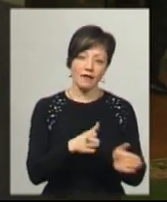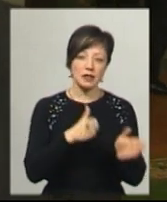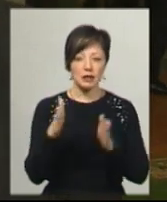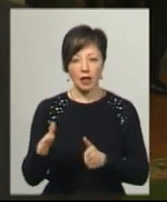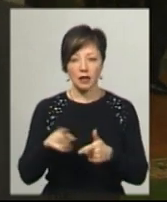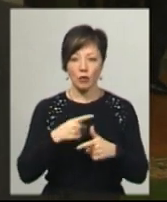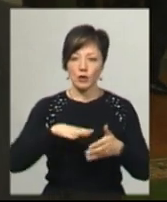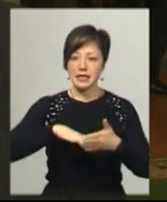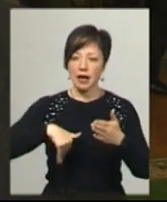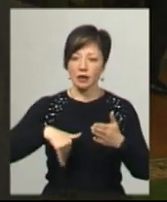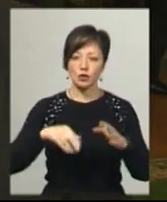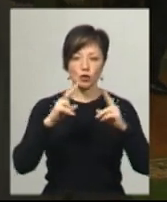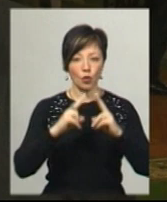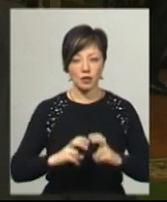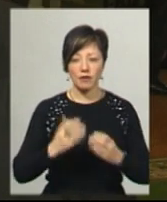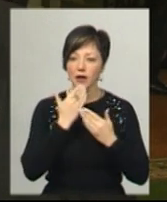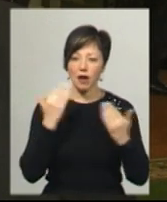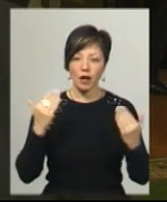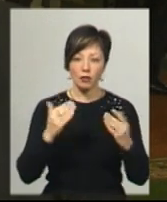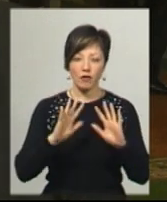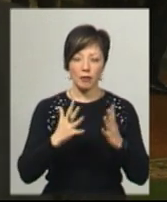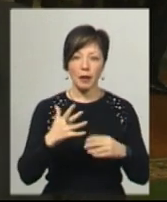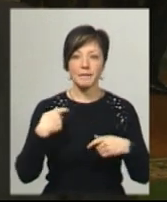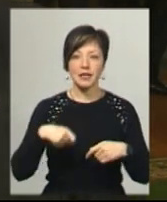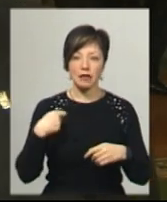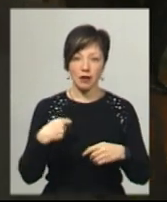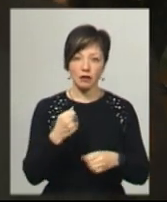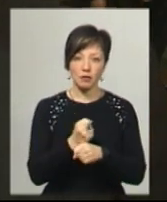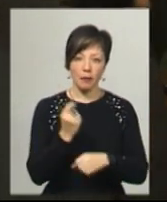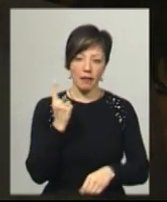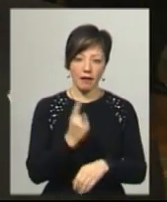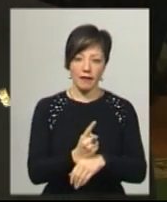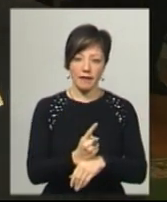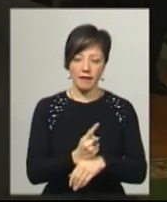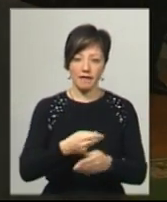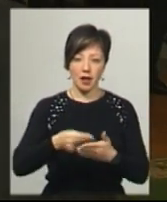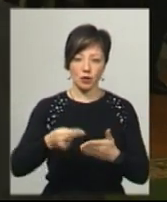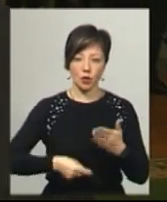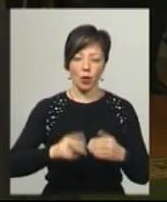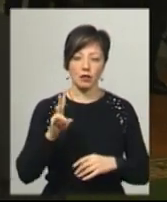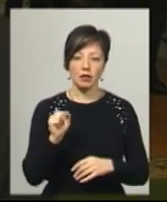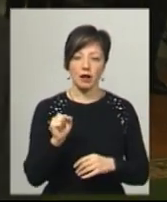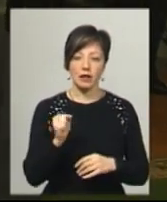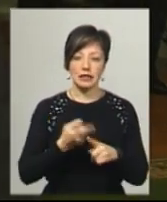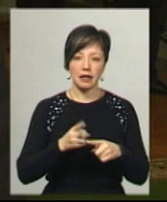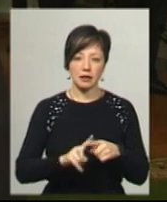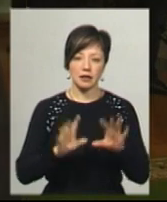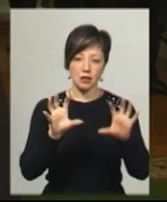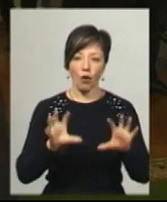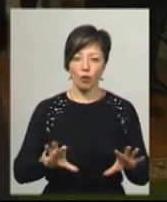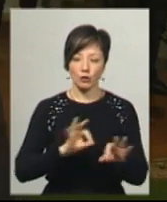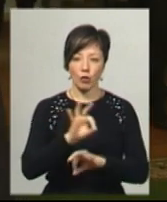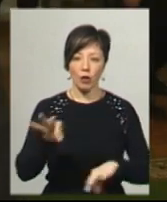чи зняти з розладу, в крайньому випадку, щоб президент України наклав вето на даний